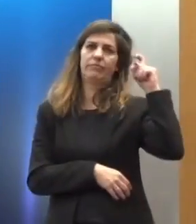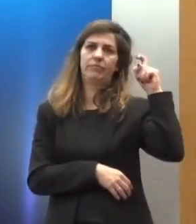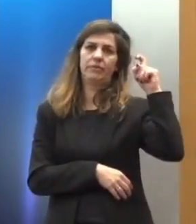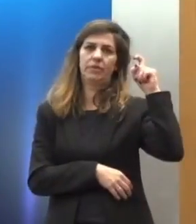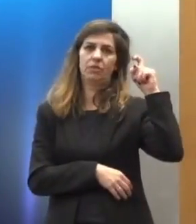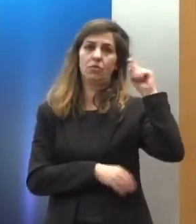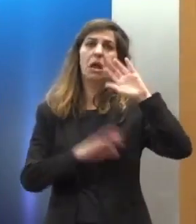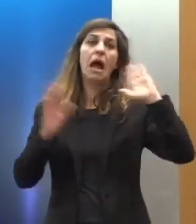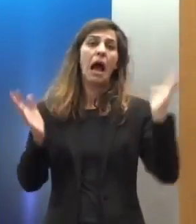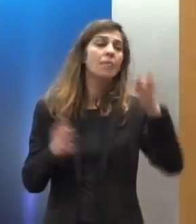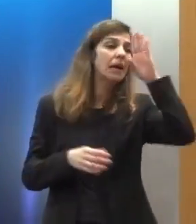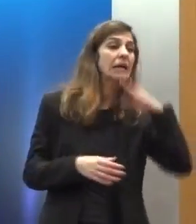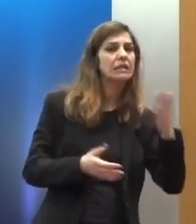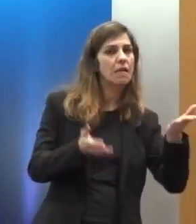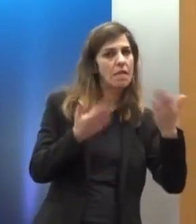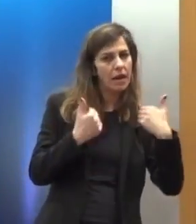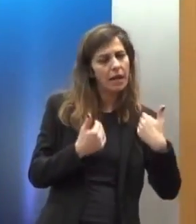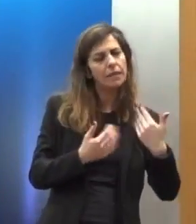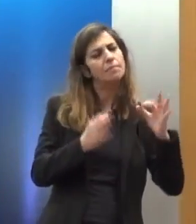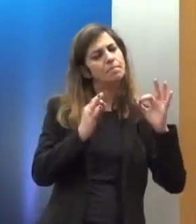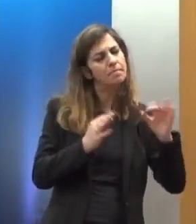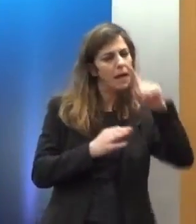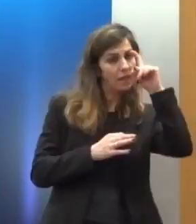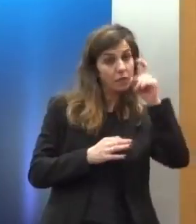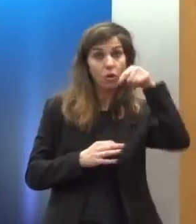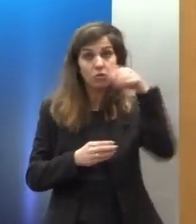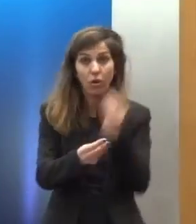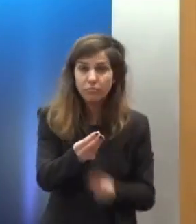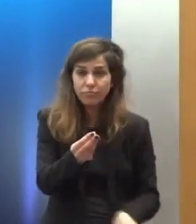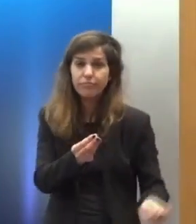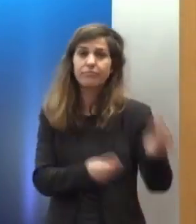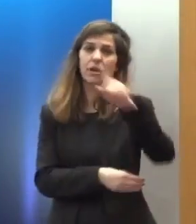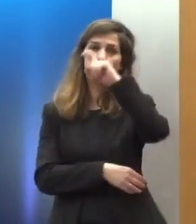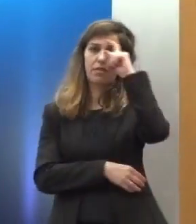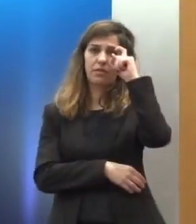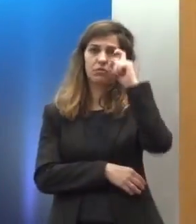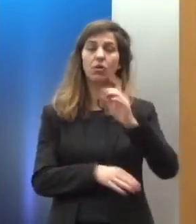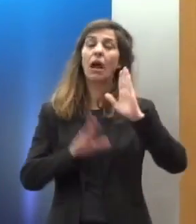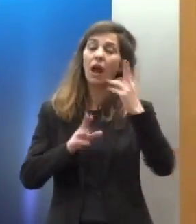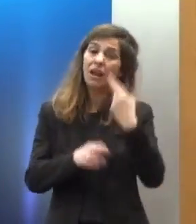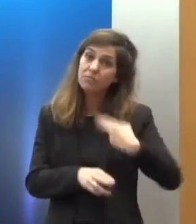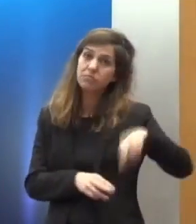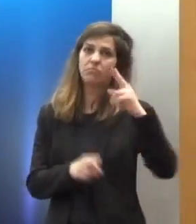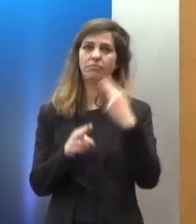υποκανονικές συνθήκες. Ίσως όμως έχει γι' αυτό το λόγο και μεγαλύτερη αξία.